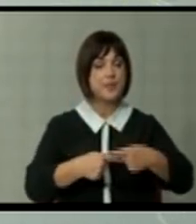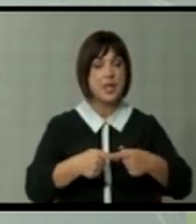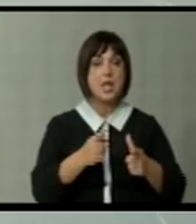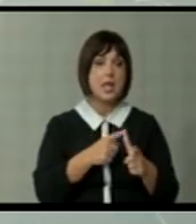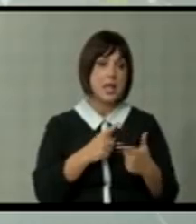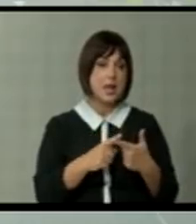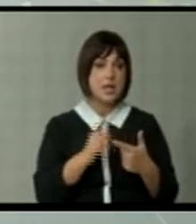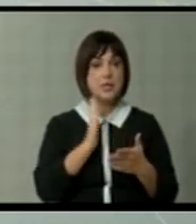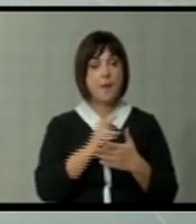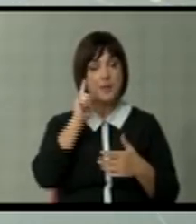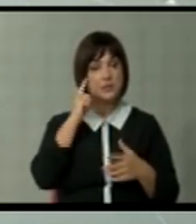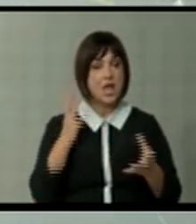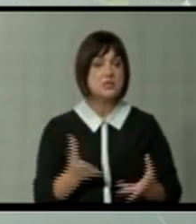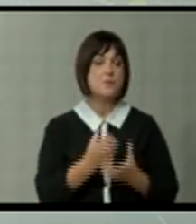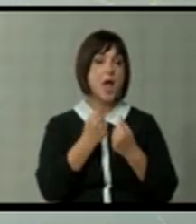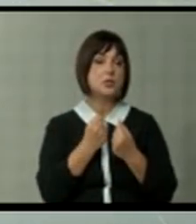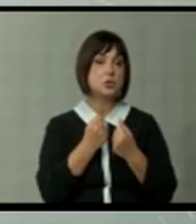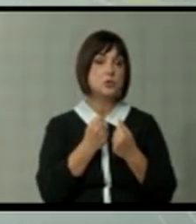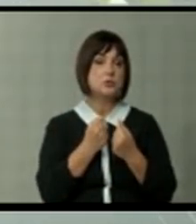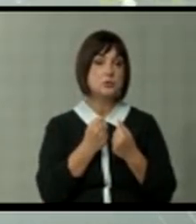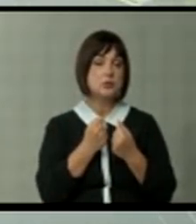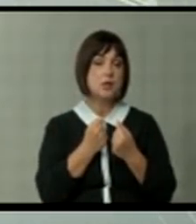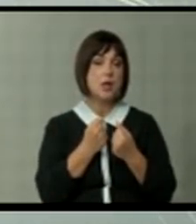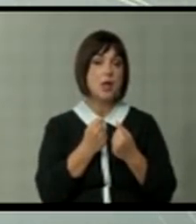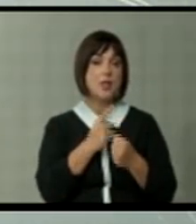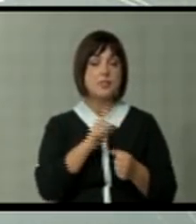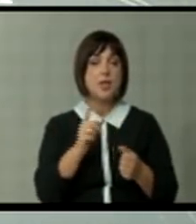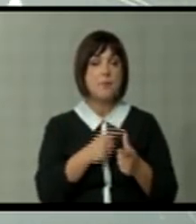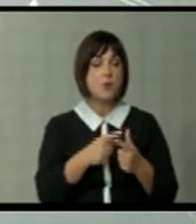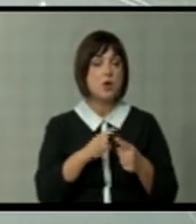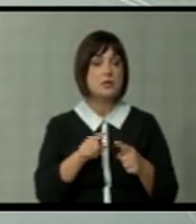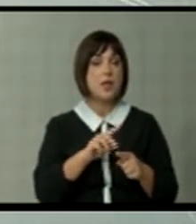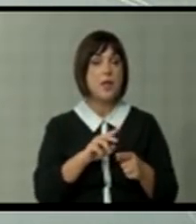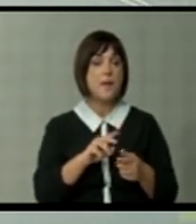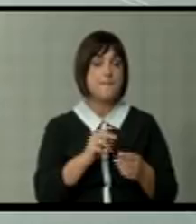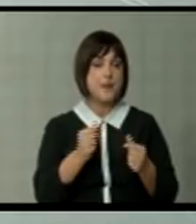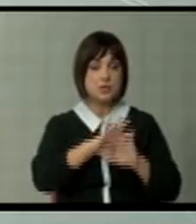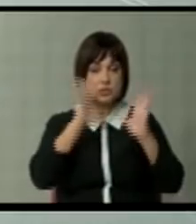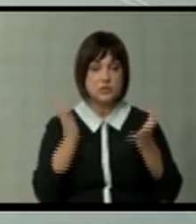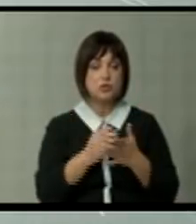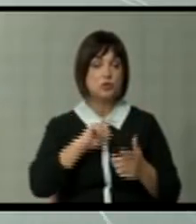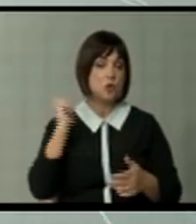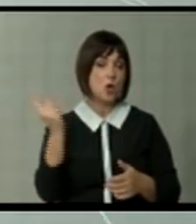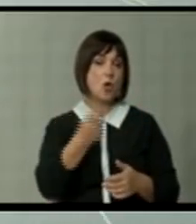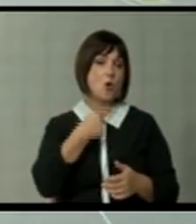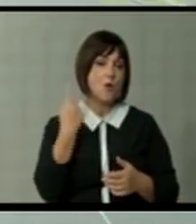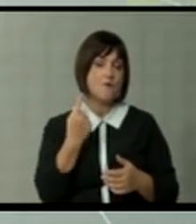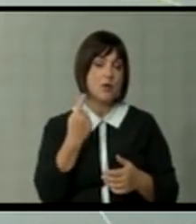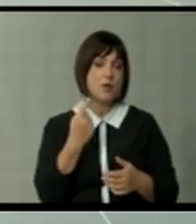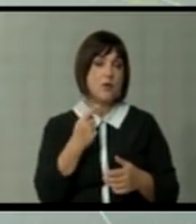или да мислите дека спасот је не поради парите, туку поради севна што окружува, најмалку поради